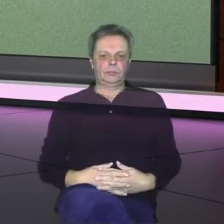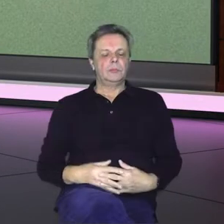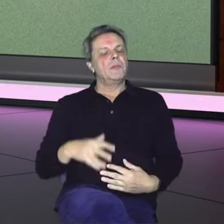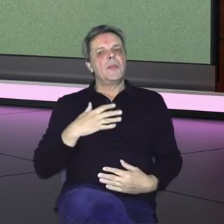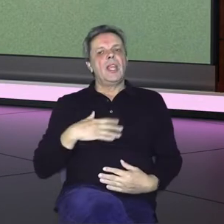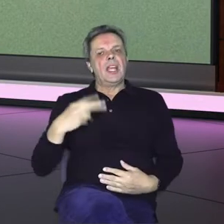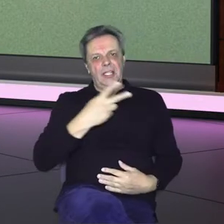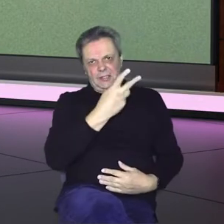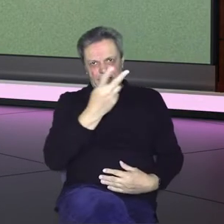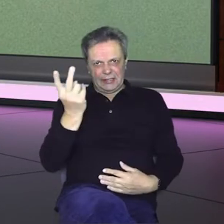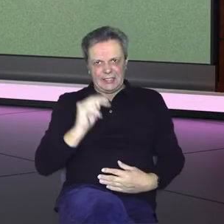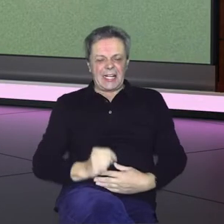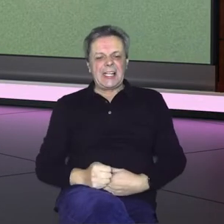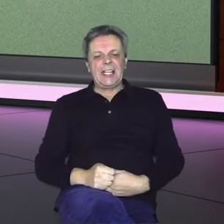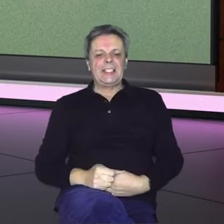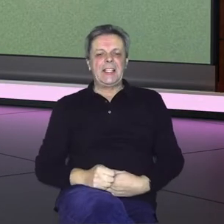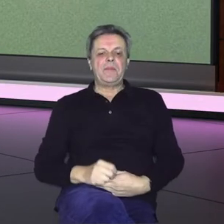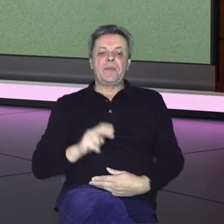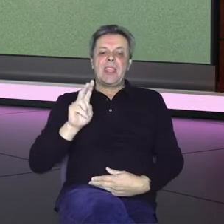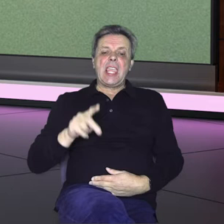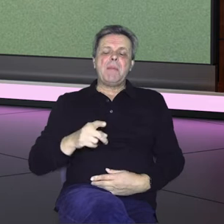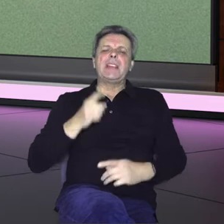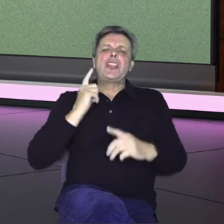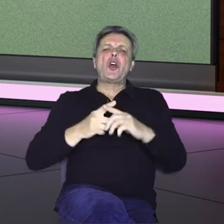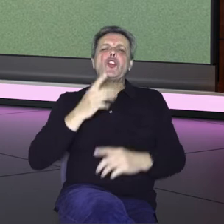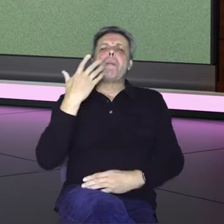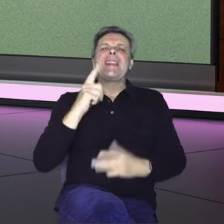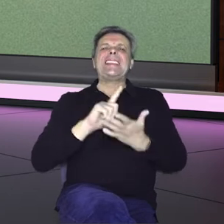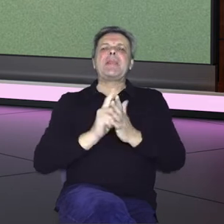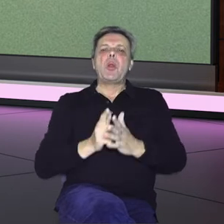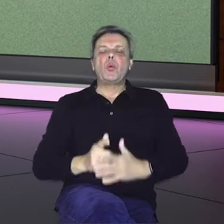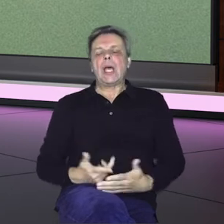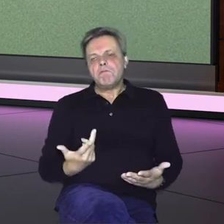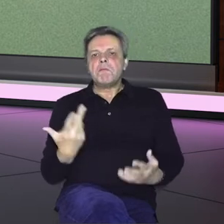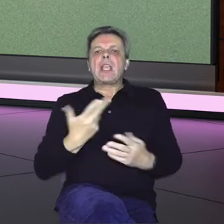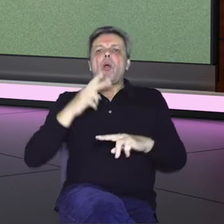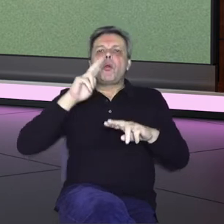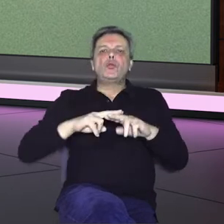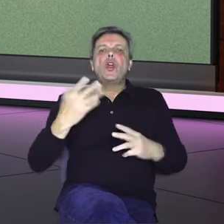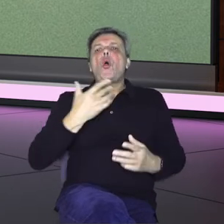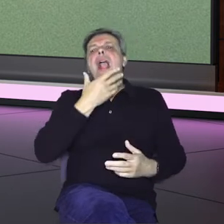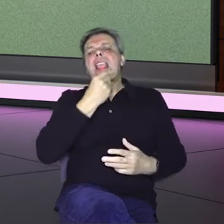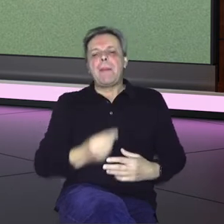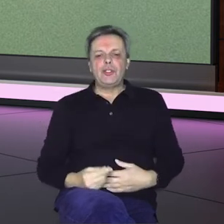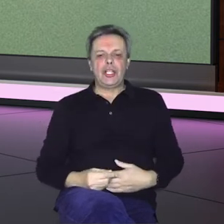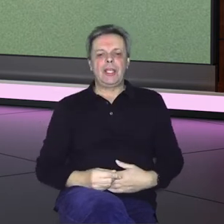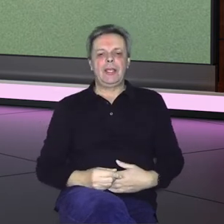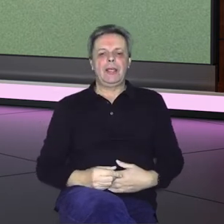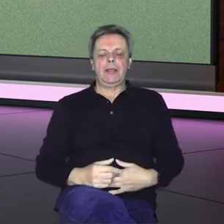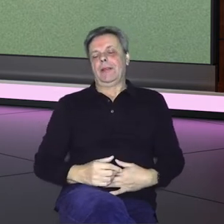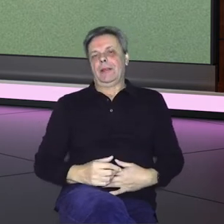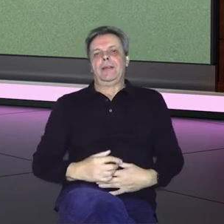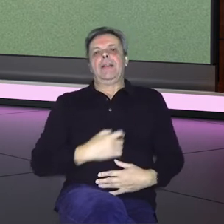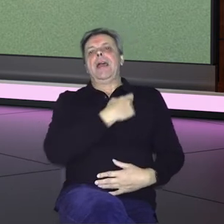Drage gledateljice i gledatelji, imate sada točno 50 minuta da odlučite tko je ljepši. Mr.